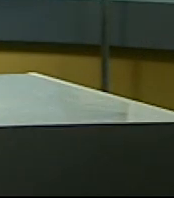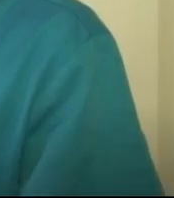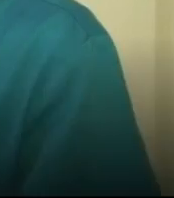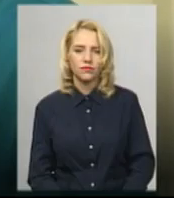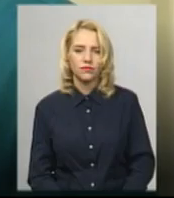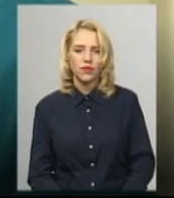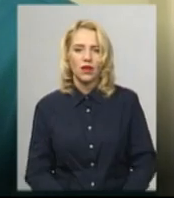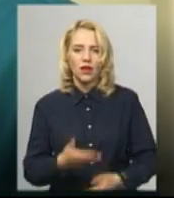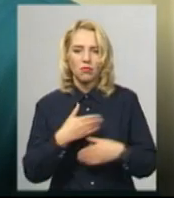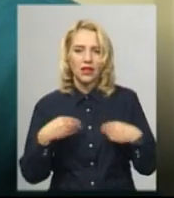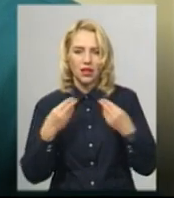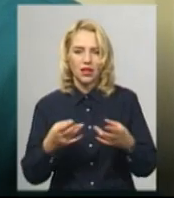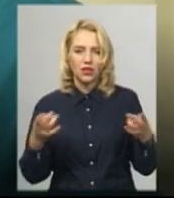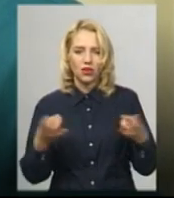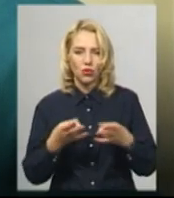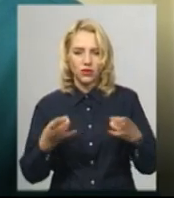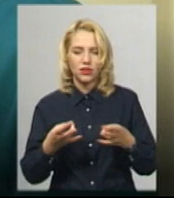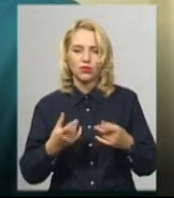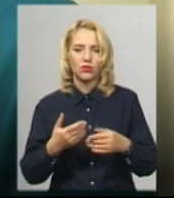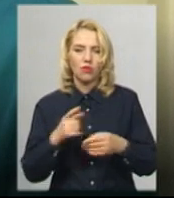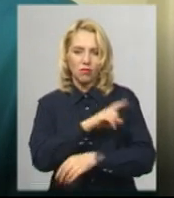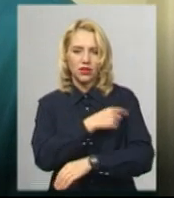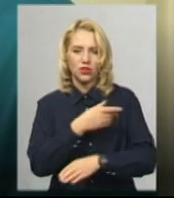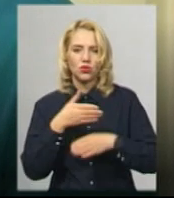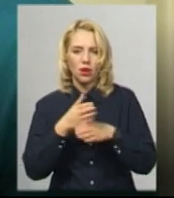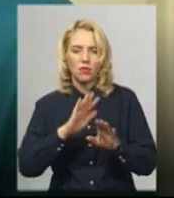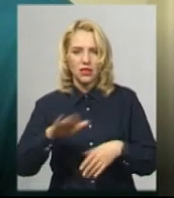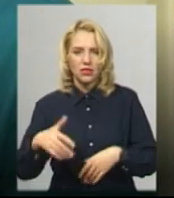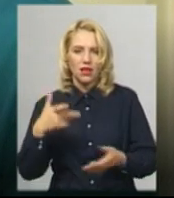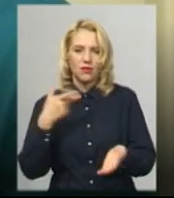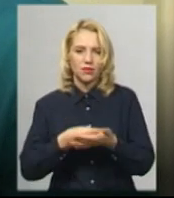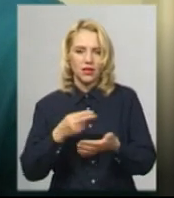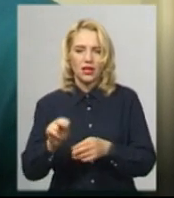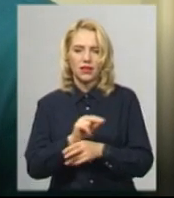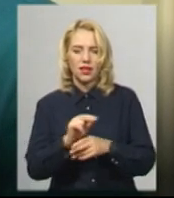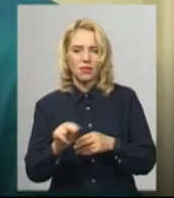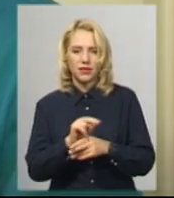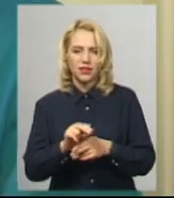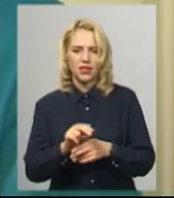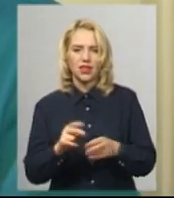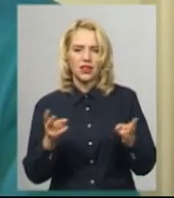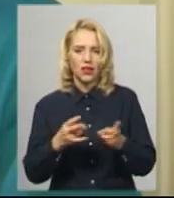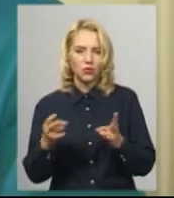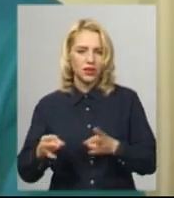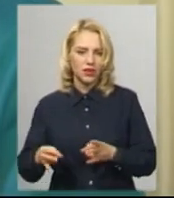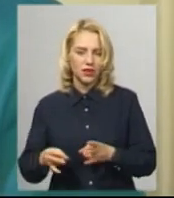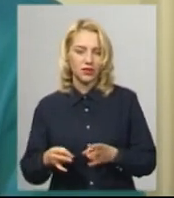необхідну допомогу, вже після проведеної інфузійної терапії, необхідних